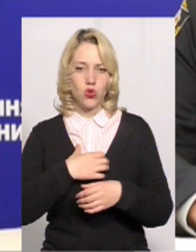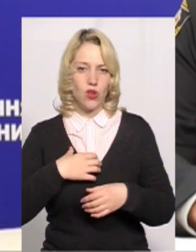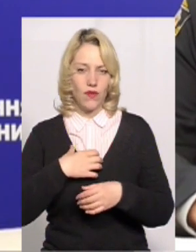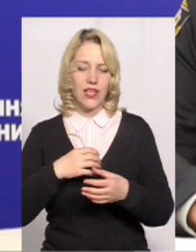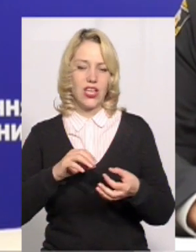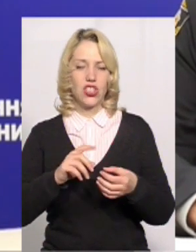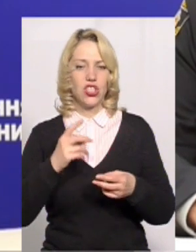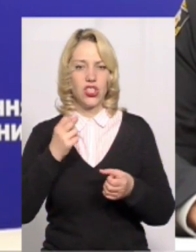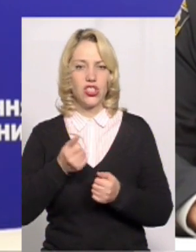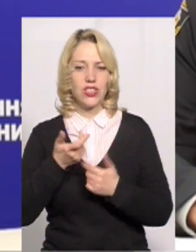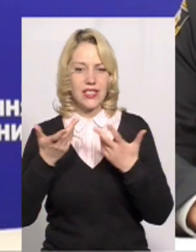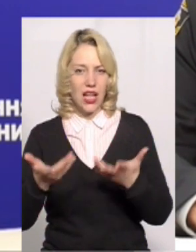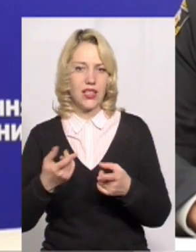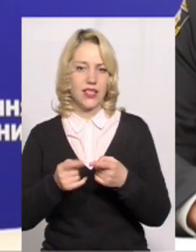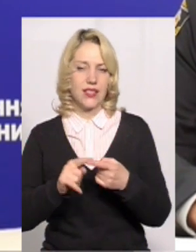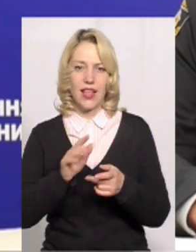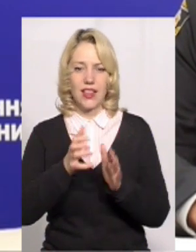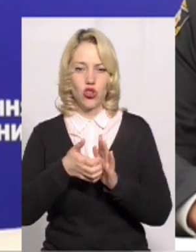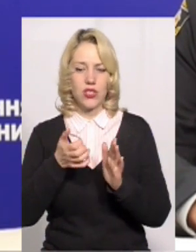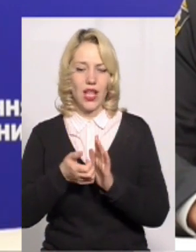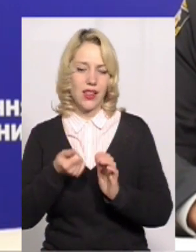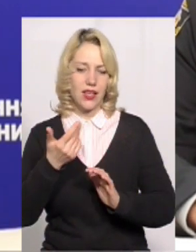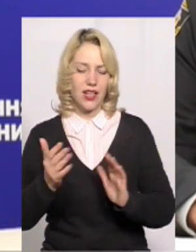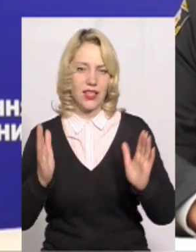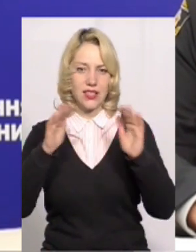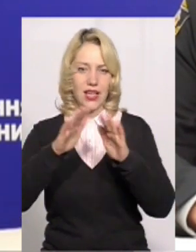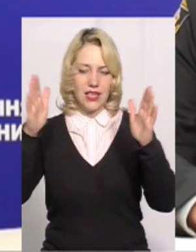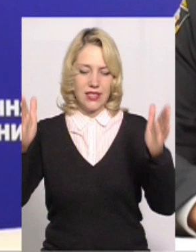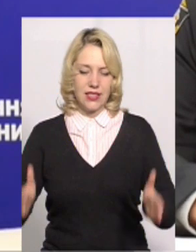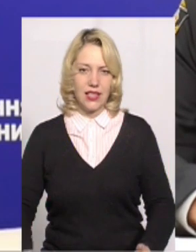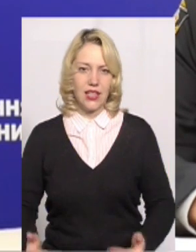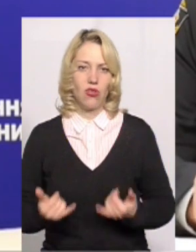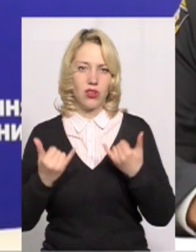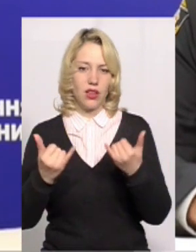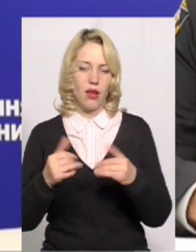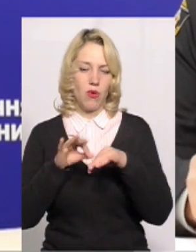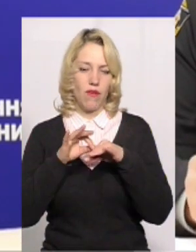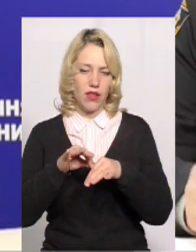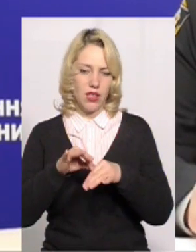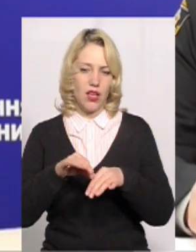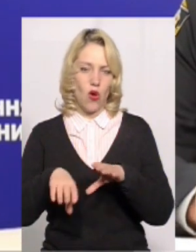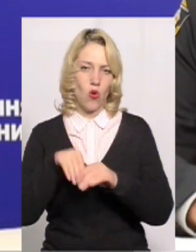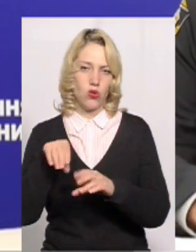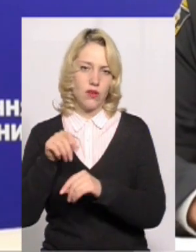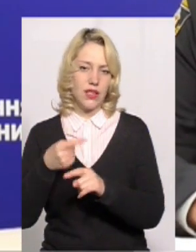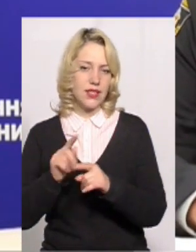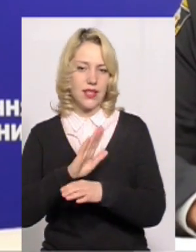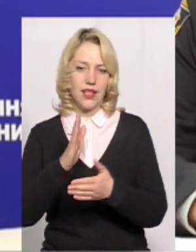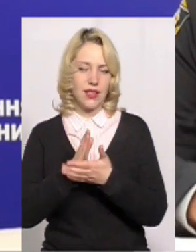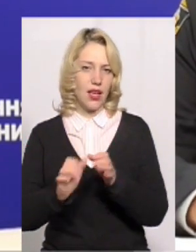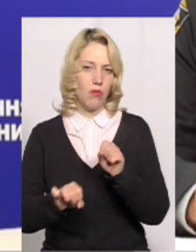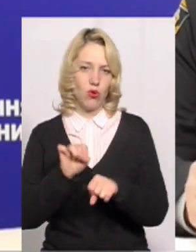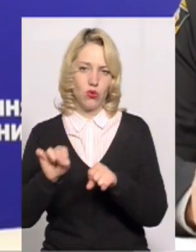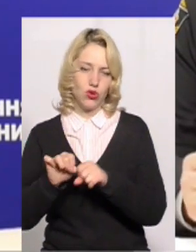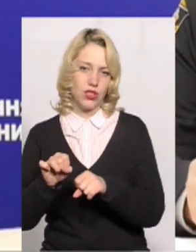чисельних, це недостатня кількість великих скриньок для проведення голосування. Це не є будь-яким адміністративним чи кримінальним